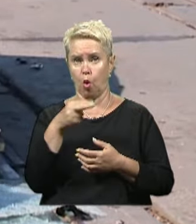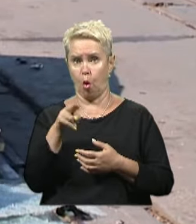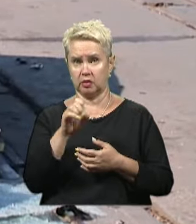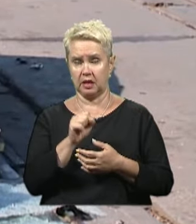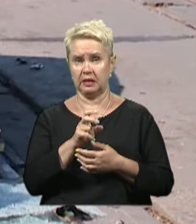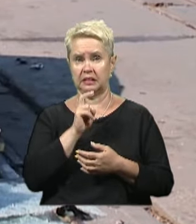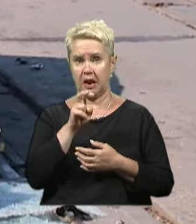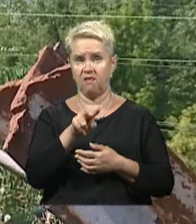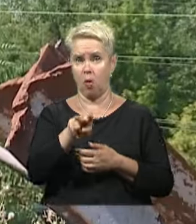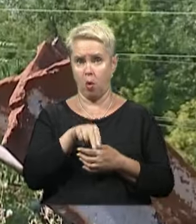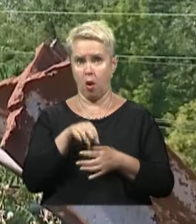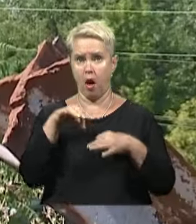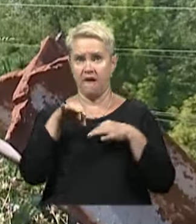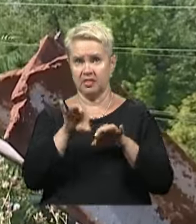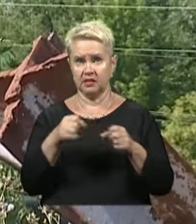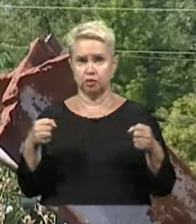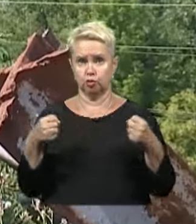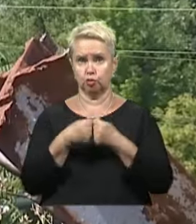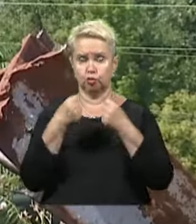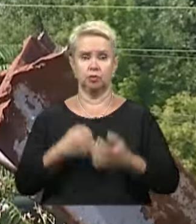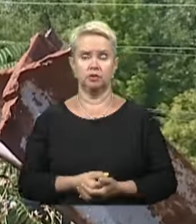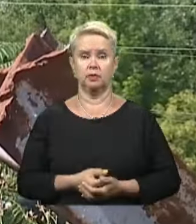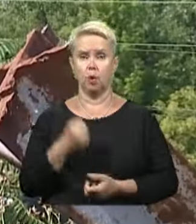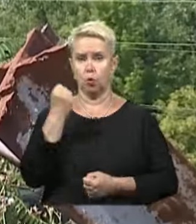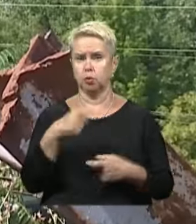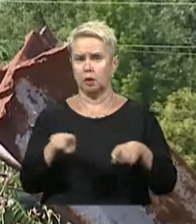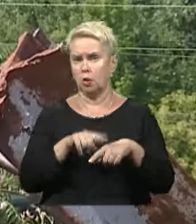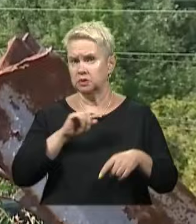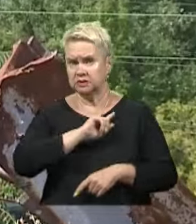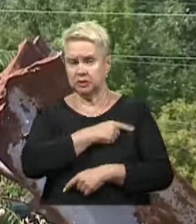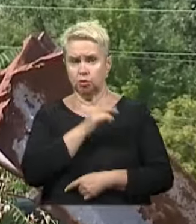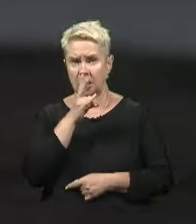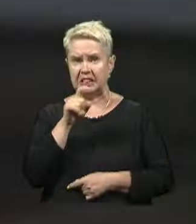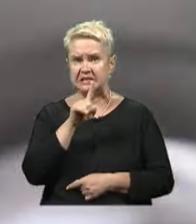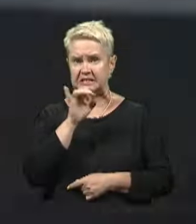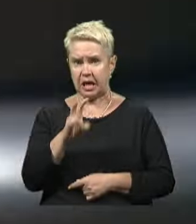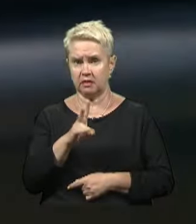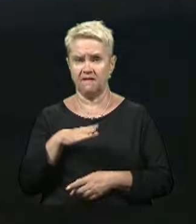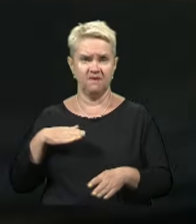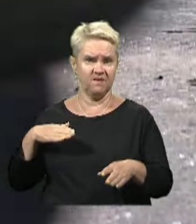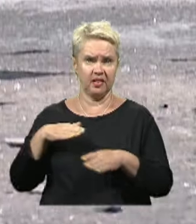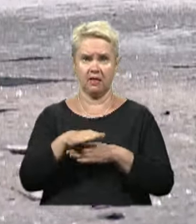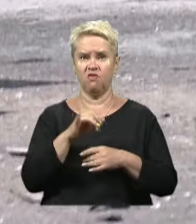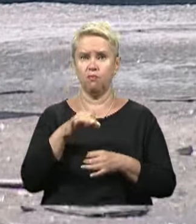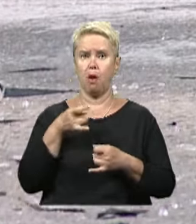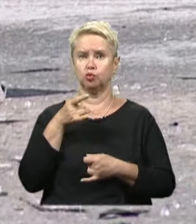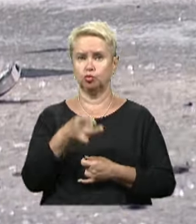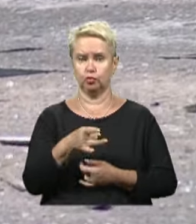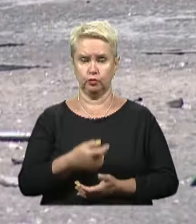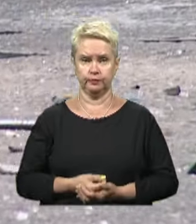трамвайній колі автівки й зіштовхнулись. Удар був такої сили, що Нісан буквально влетів маршрутку.